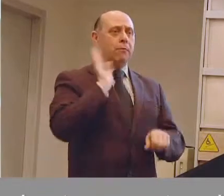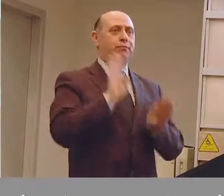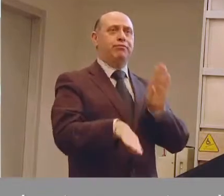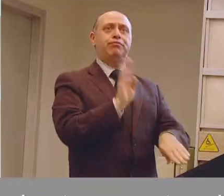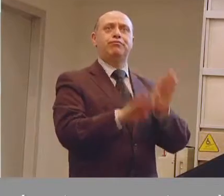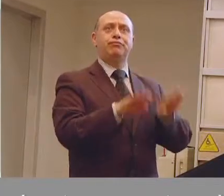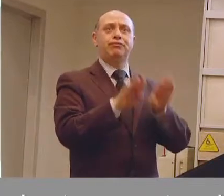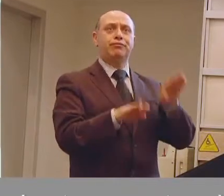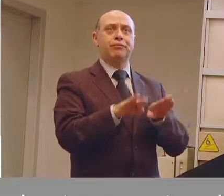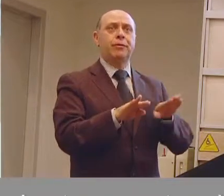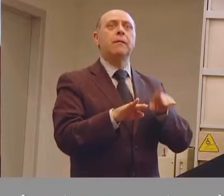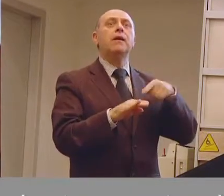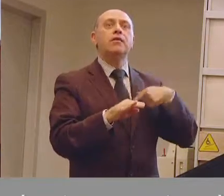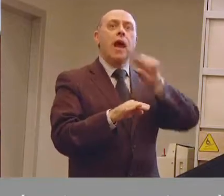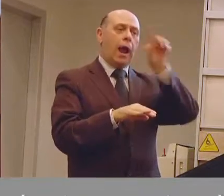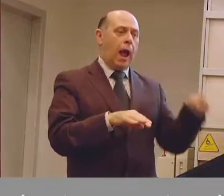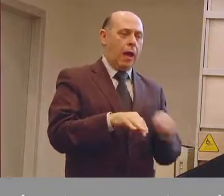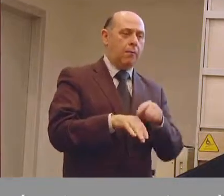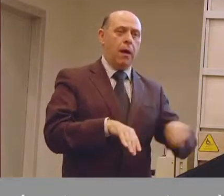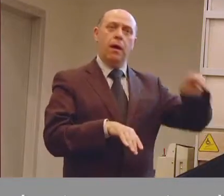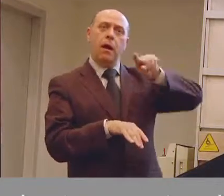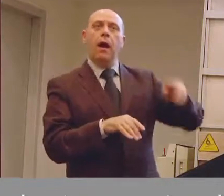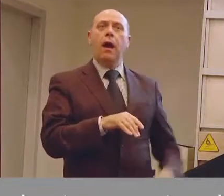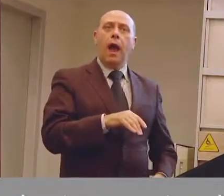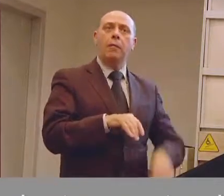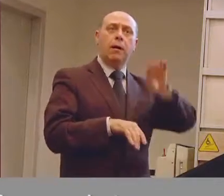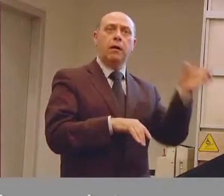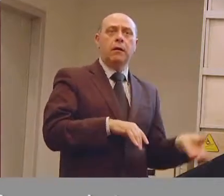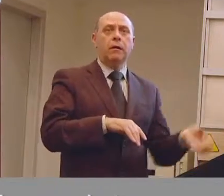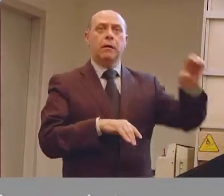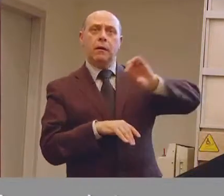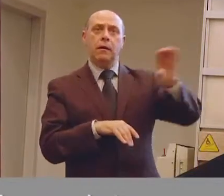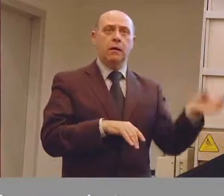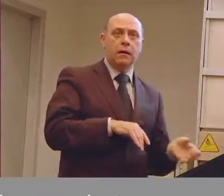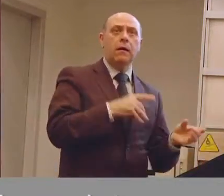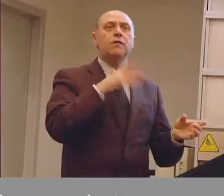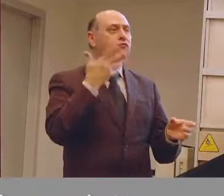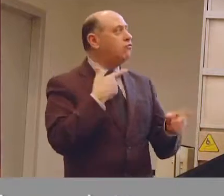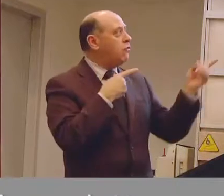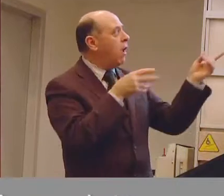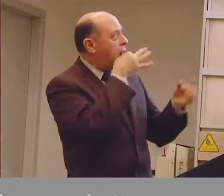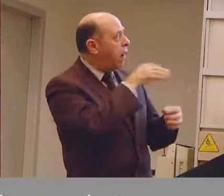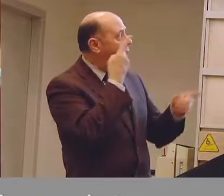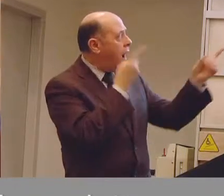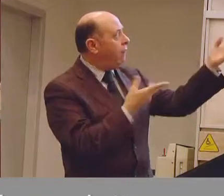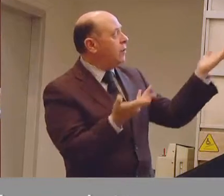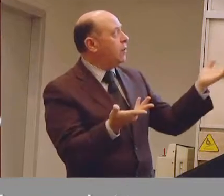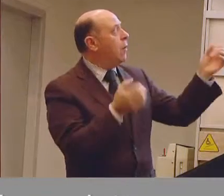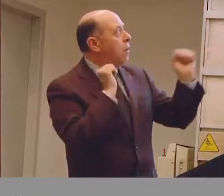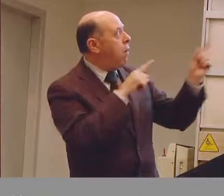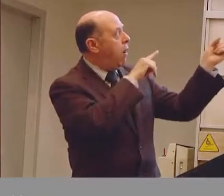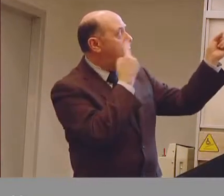ruotando il volante con la gamba sinistra. So se avete visto fa anche un po' impressione sinceramente la guida però è veramente un'opportunità